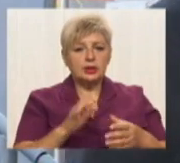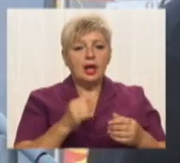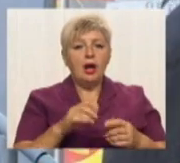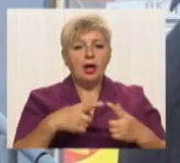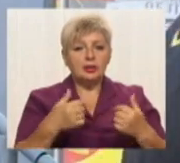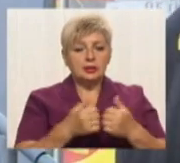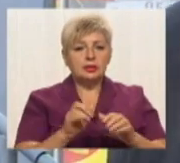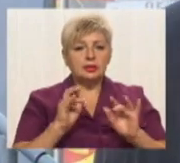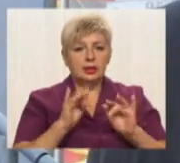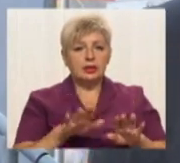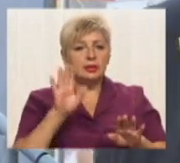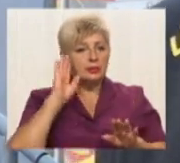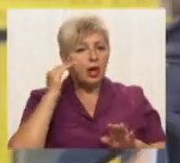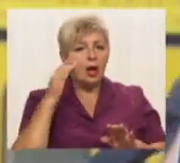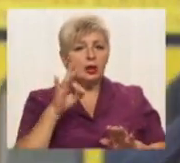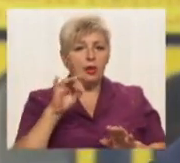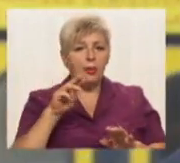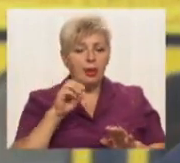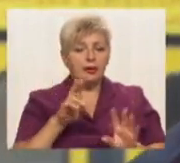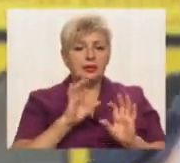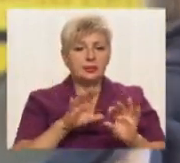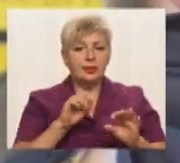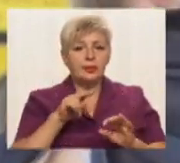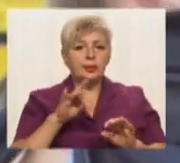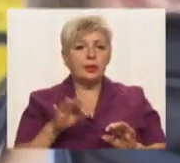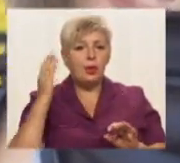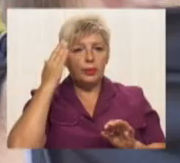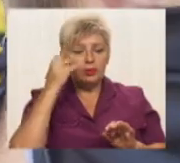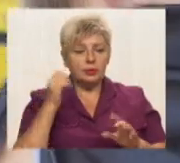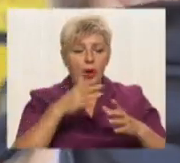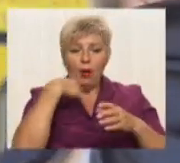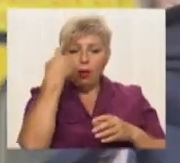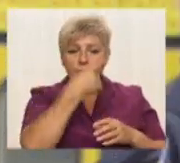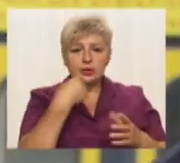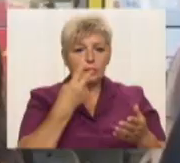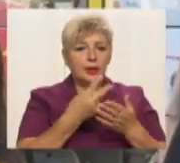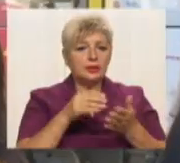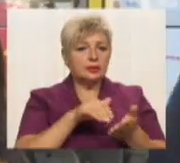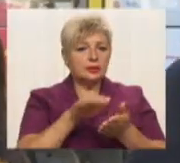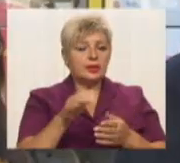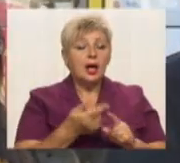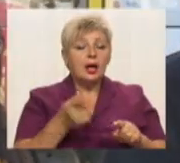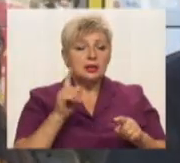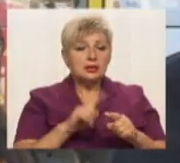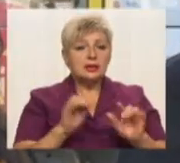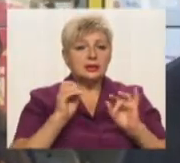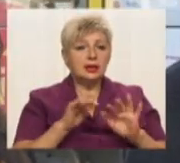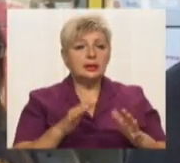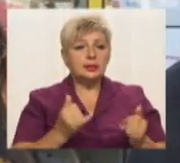акції Роман Орел розповів нам про мету зустрічі. Обличчя показувати відмовився. Цей захід приворочений до